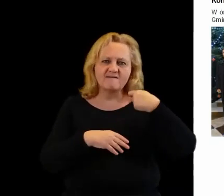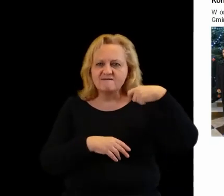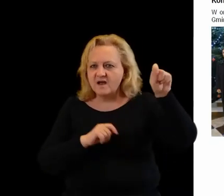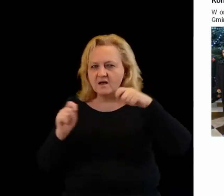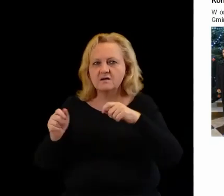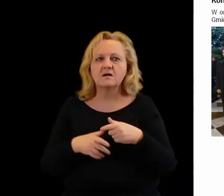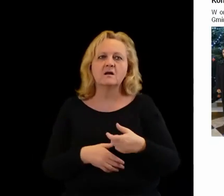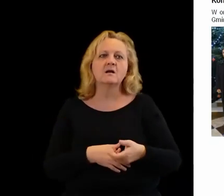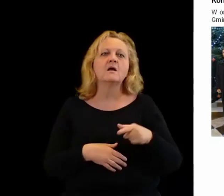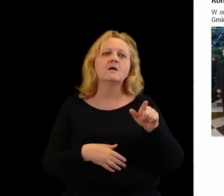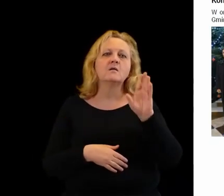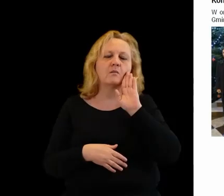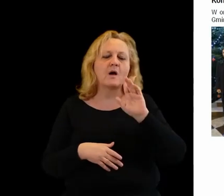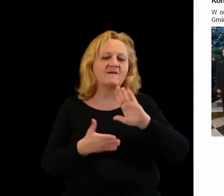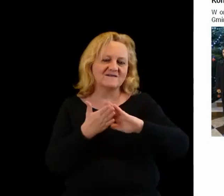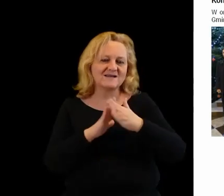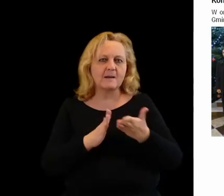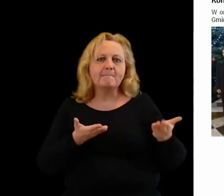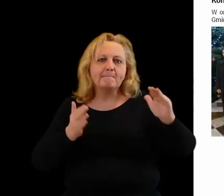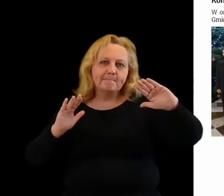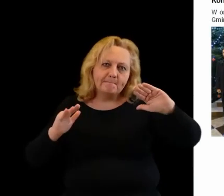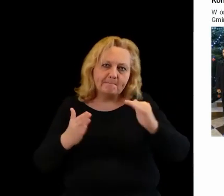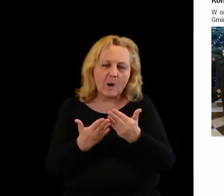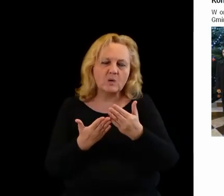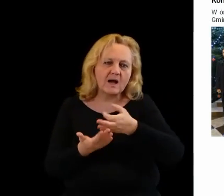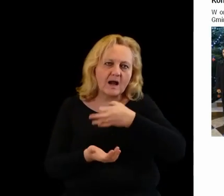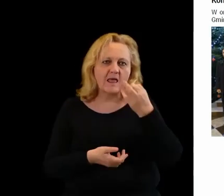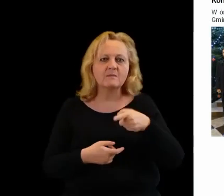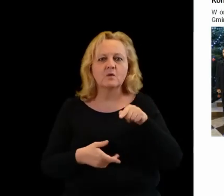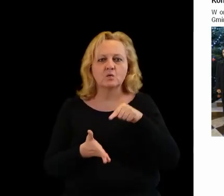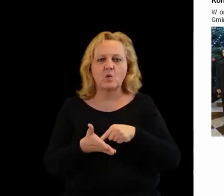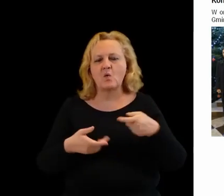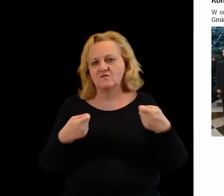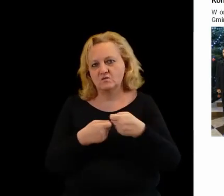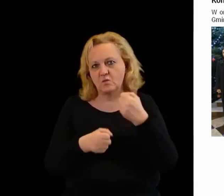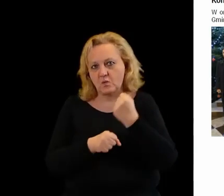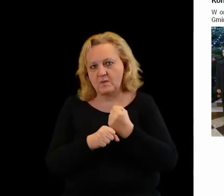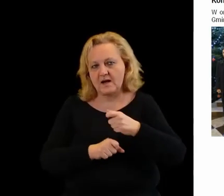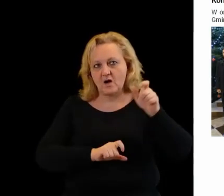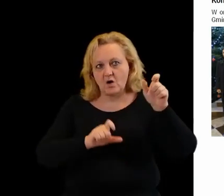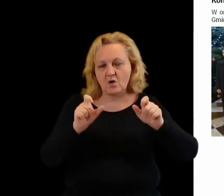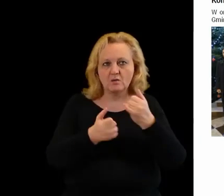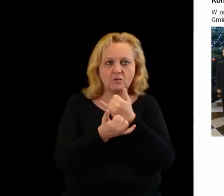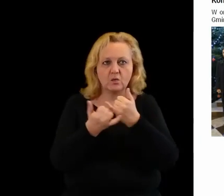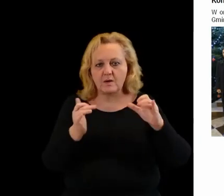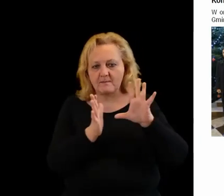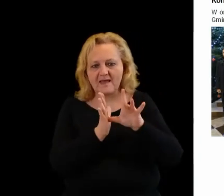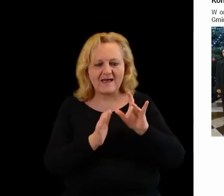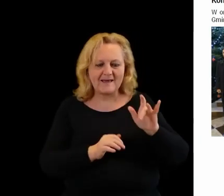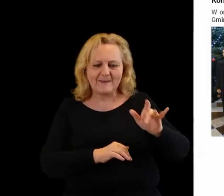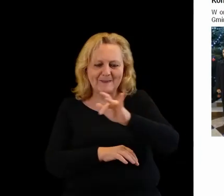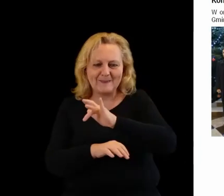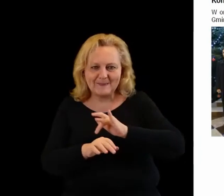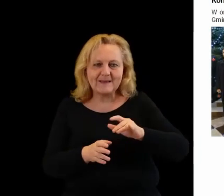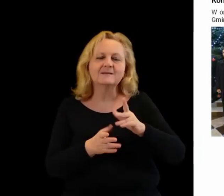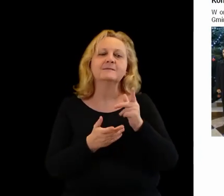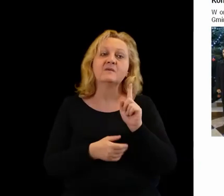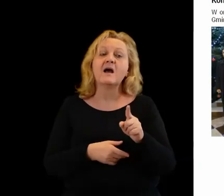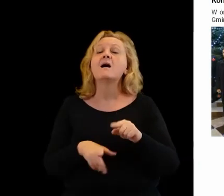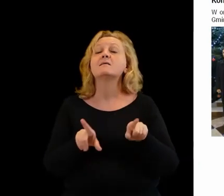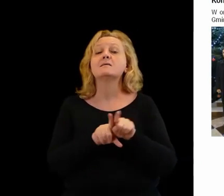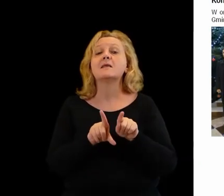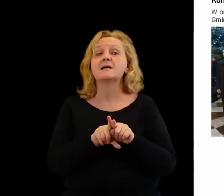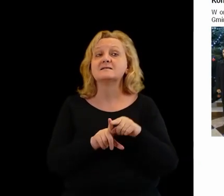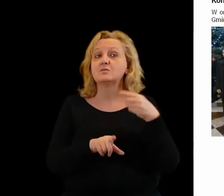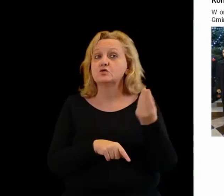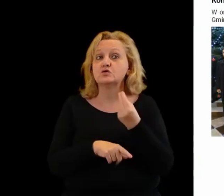To lepsze poznawanie się. To współpraca między osobami z różnych miejscowości. A jednocześnie